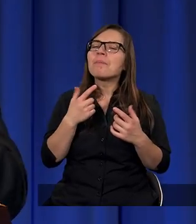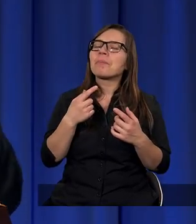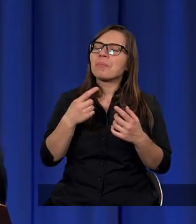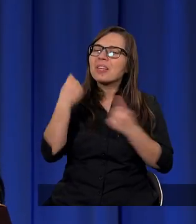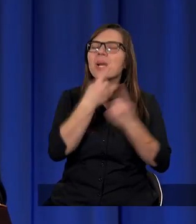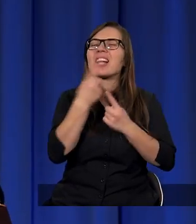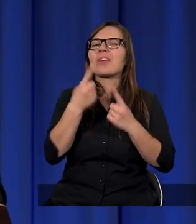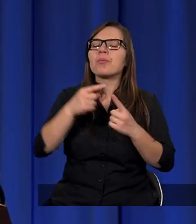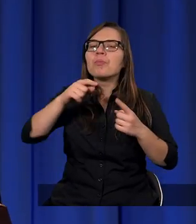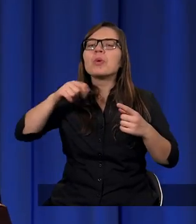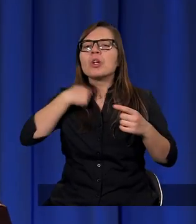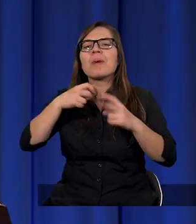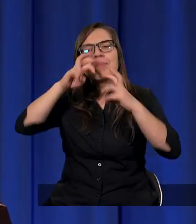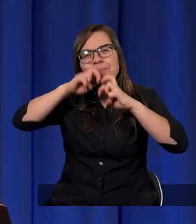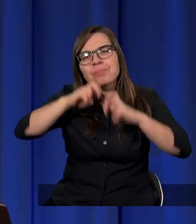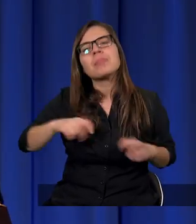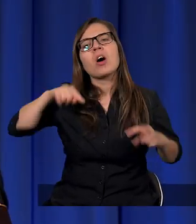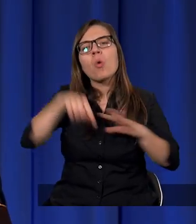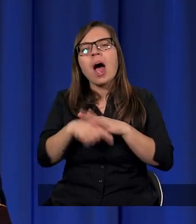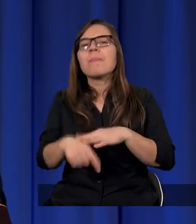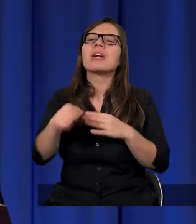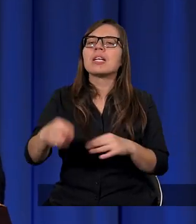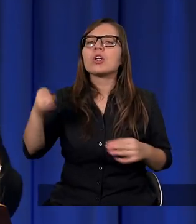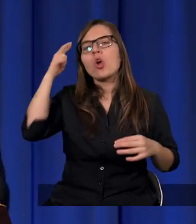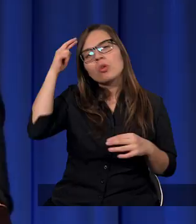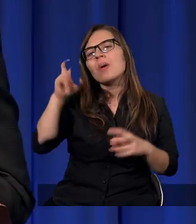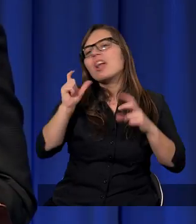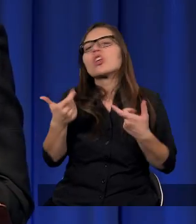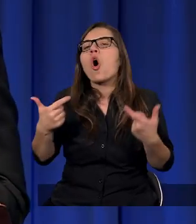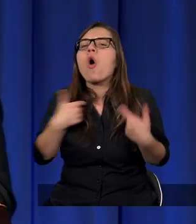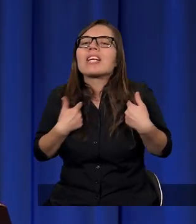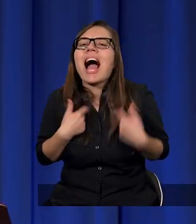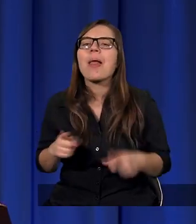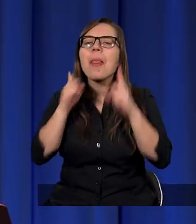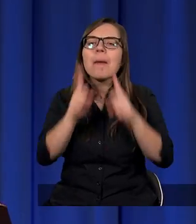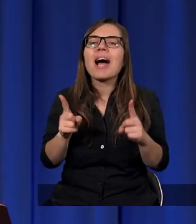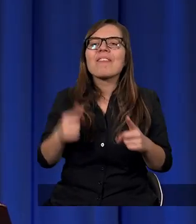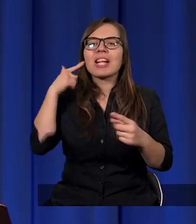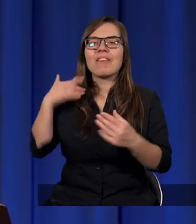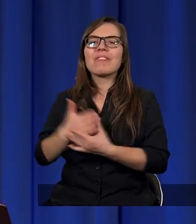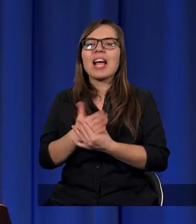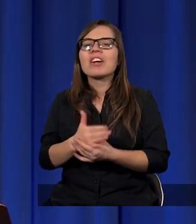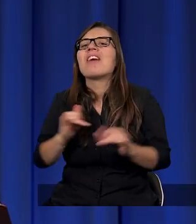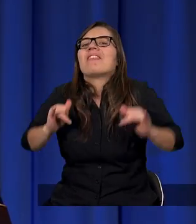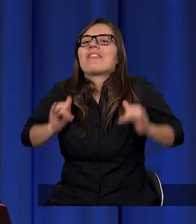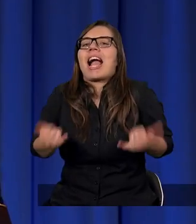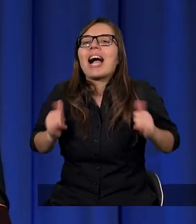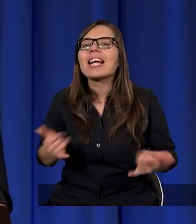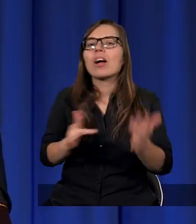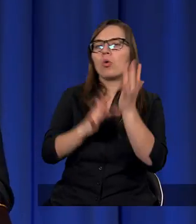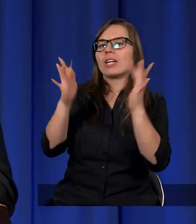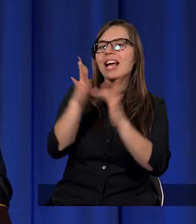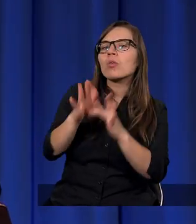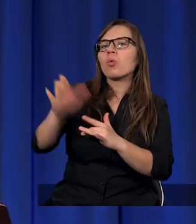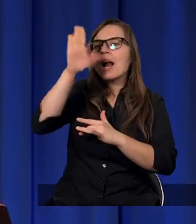sam zastanowił się głębiej, siadł i próbował zrozumieć ten temat. W co ja tak naprawdę wierzę? W jakiego Jezusa ja wierzę? jakiego